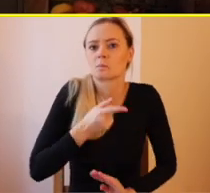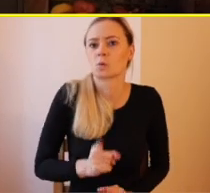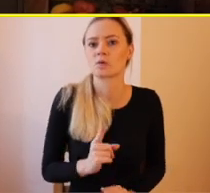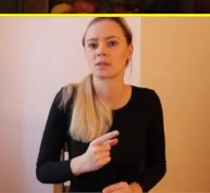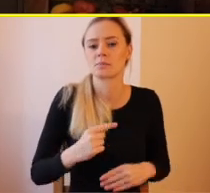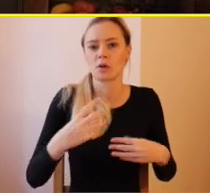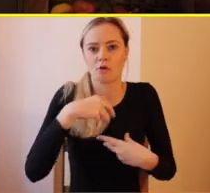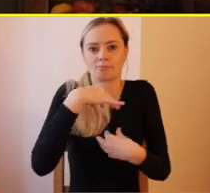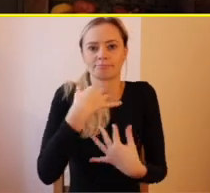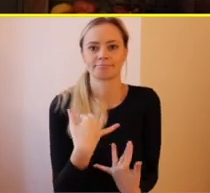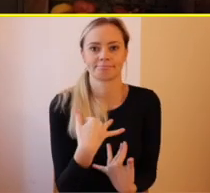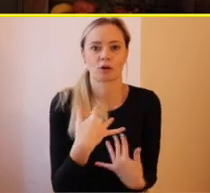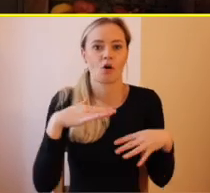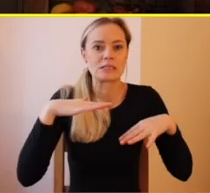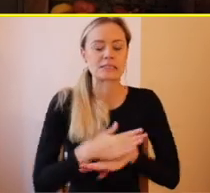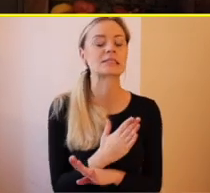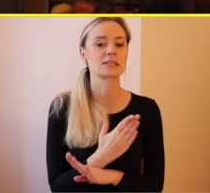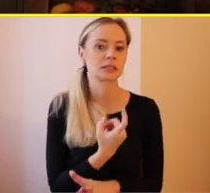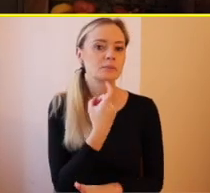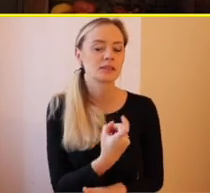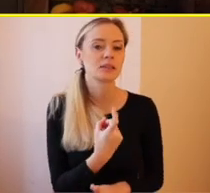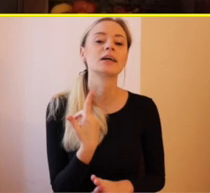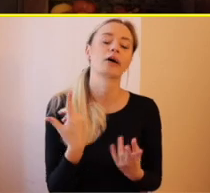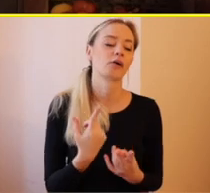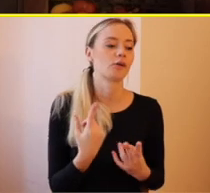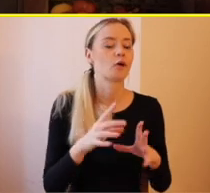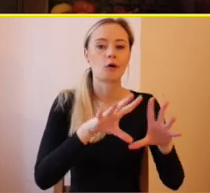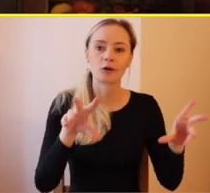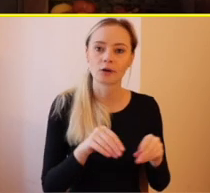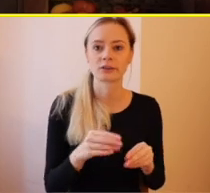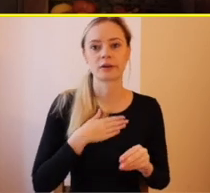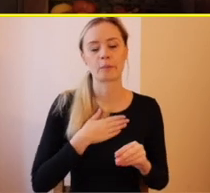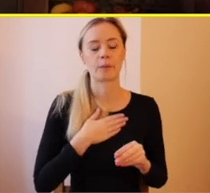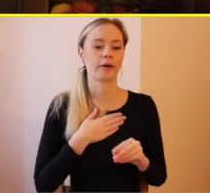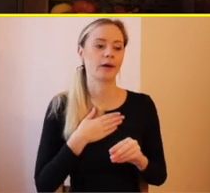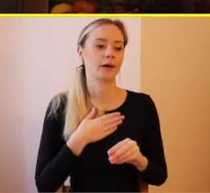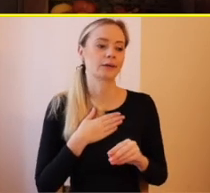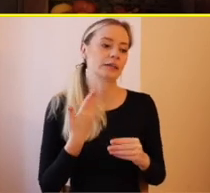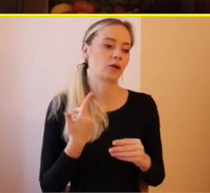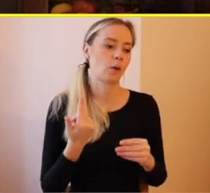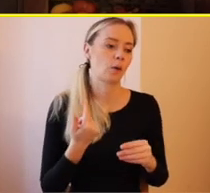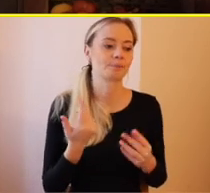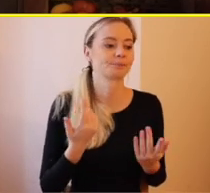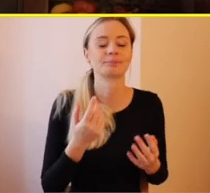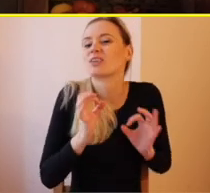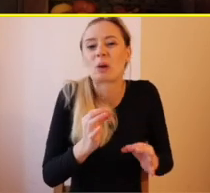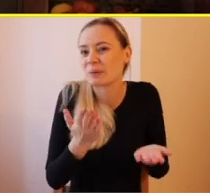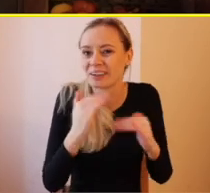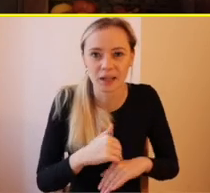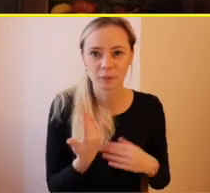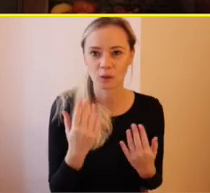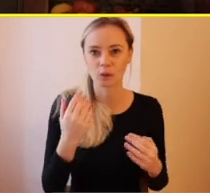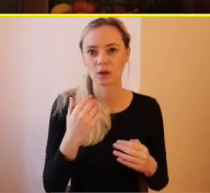Ja som nemala dobre zázemie doma a vždy ma to tak nejak